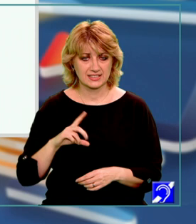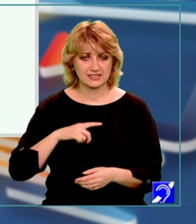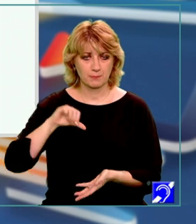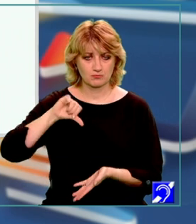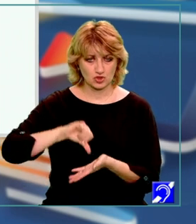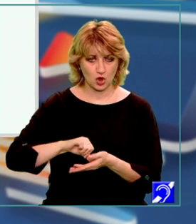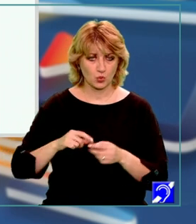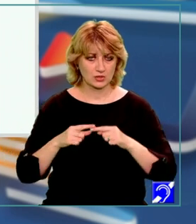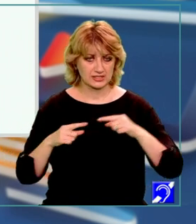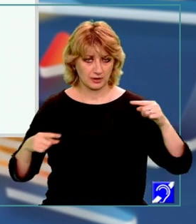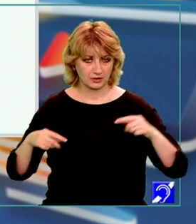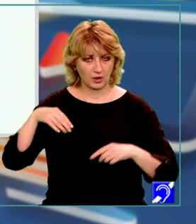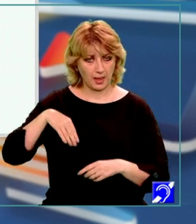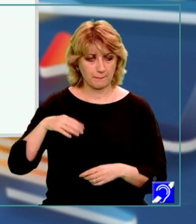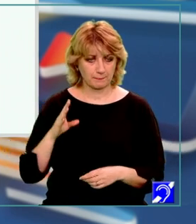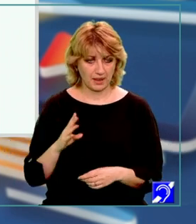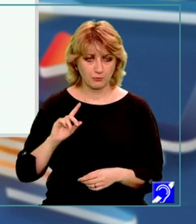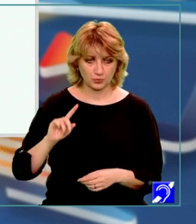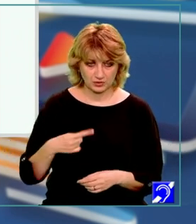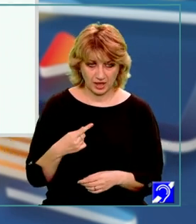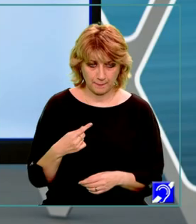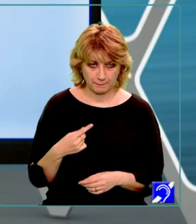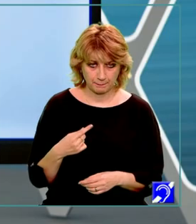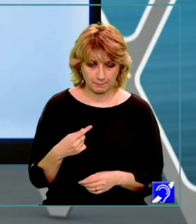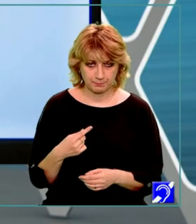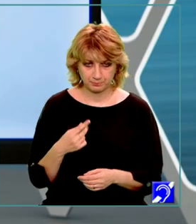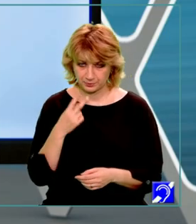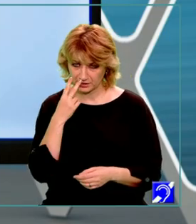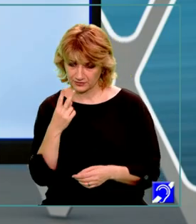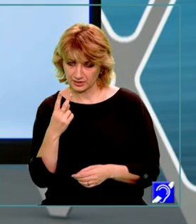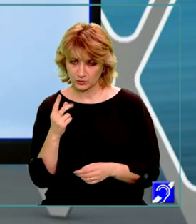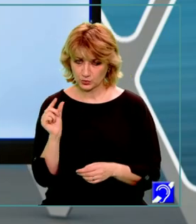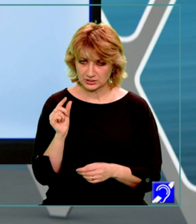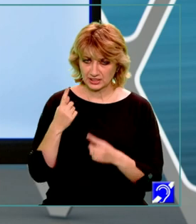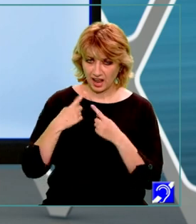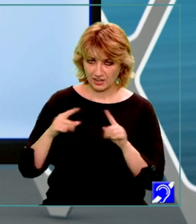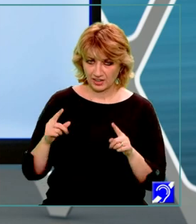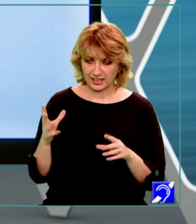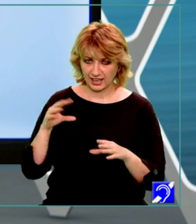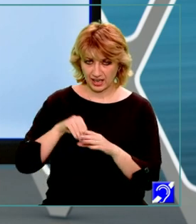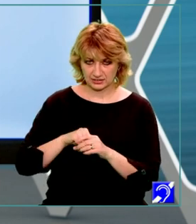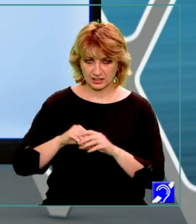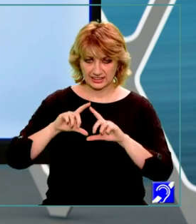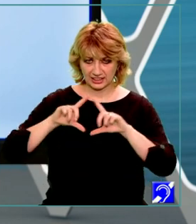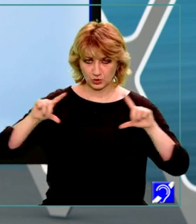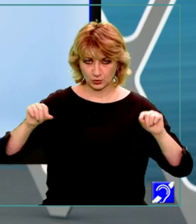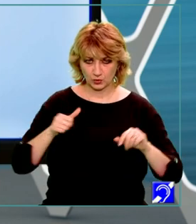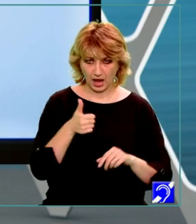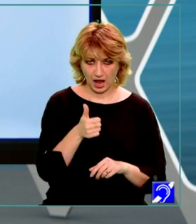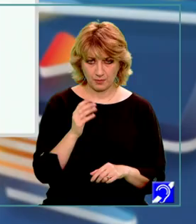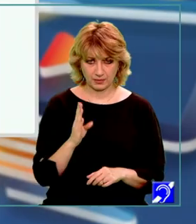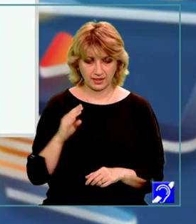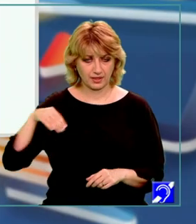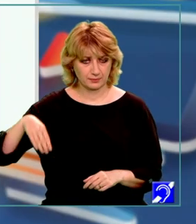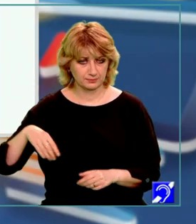segmentului M, B. Putem privi și un pic altfel, ne încadrăm în triunghiul A, B, M,